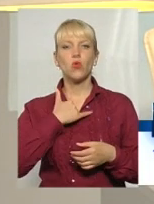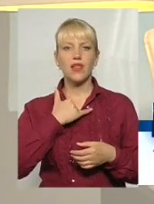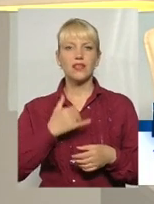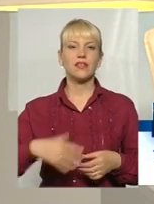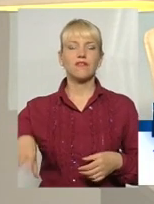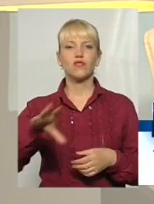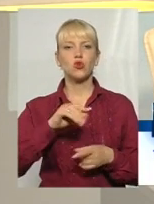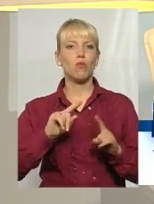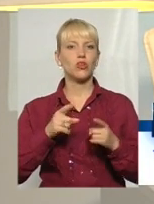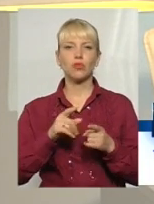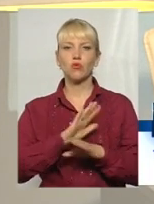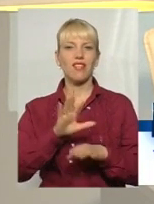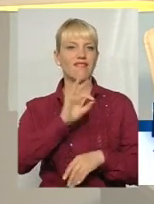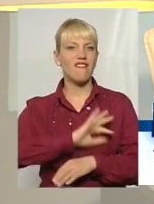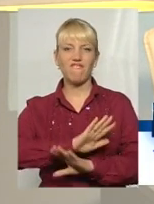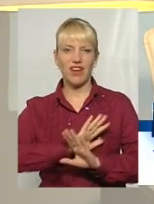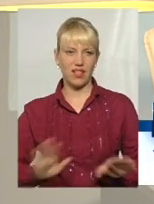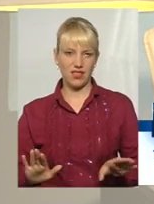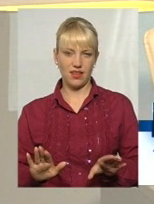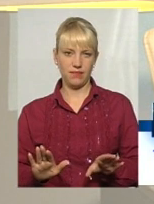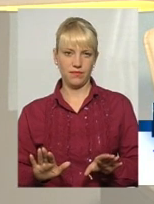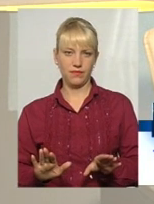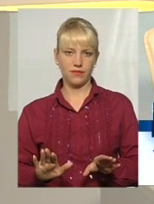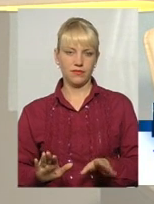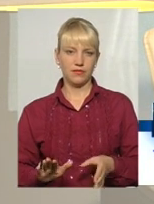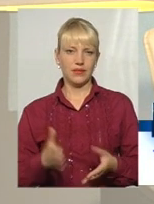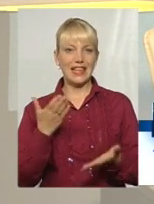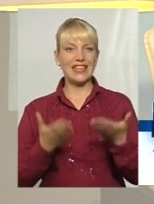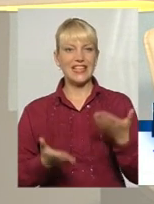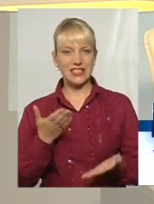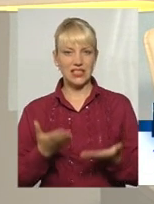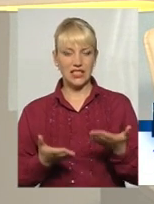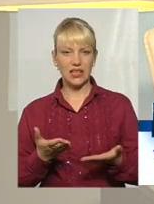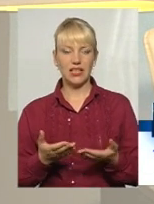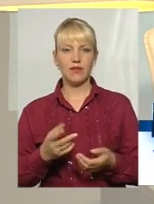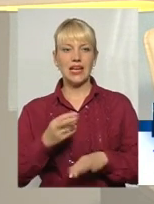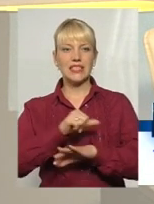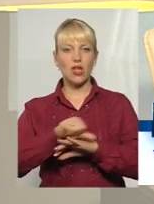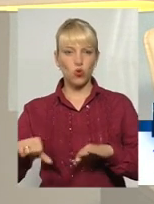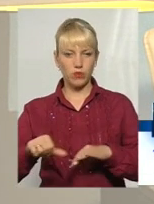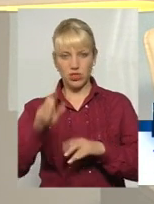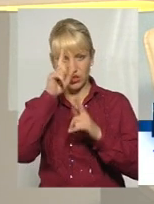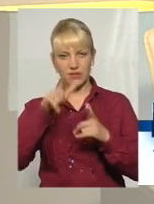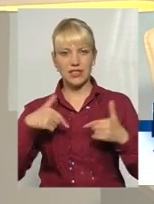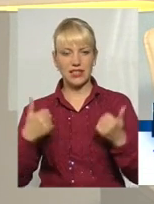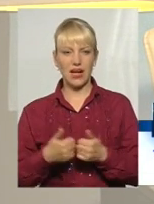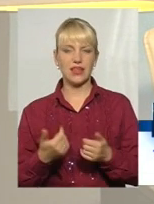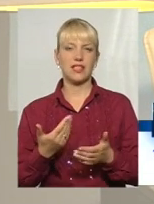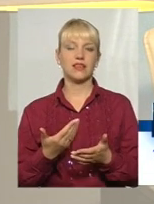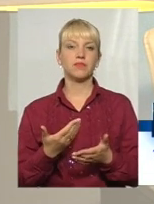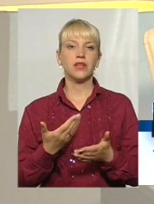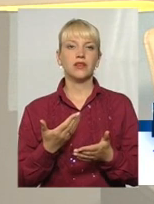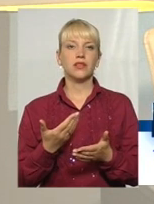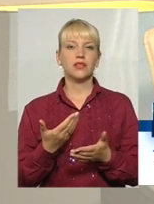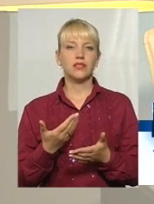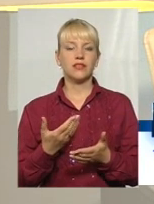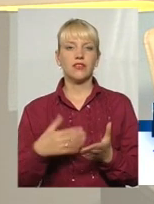чому-то, невигідно. От якщо в облежних країнах, в них же, Сенераторі, значить, все